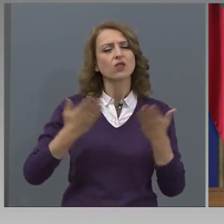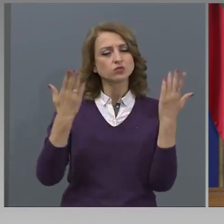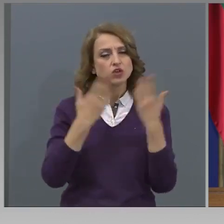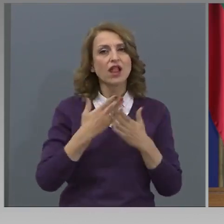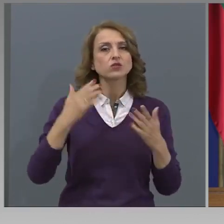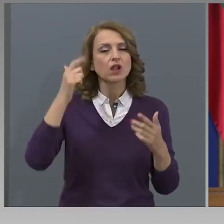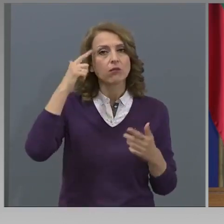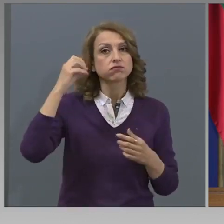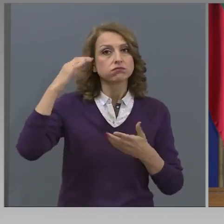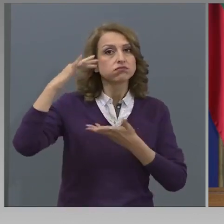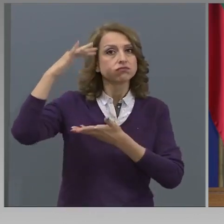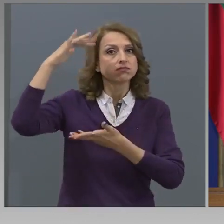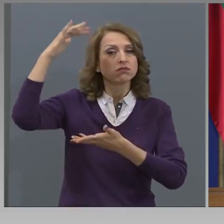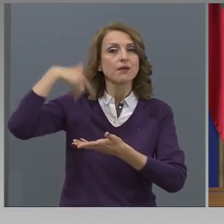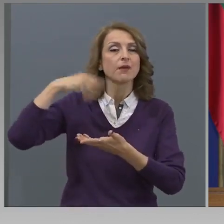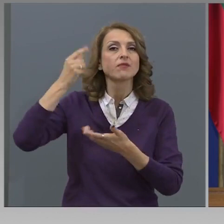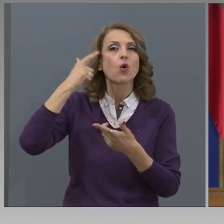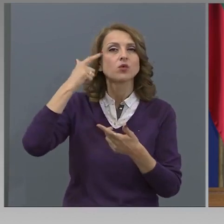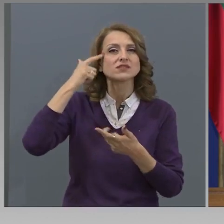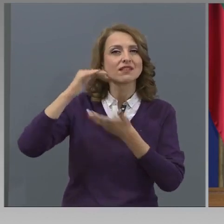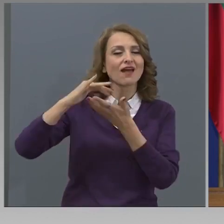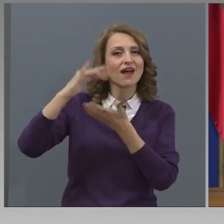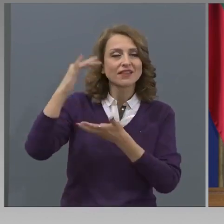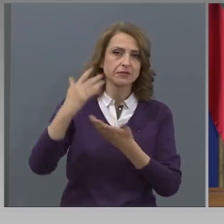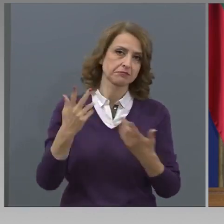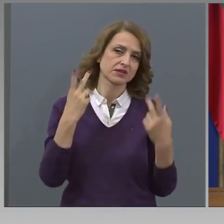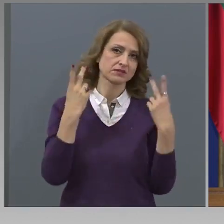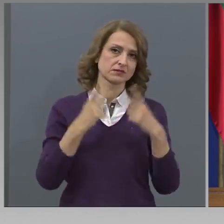знание и трябва да покаже добри резултати.